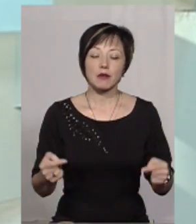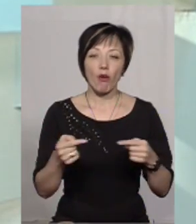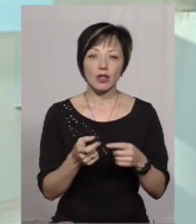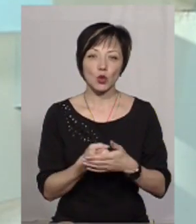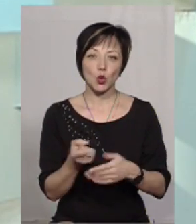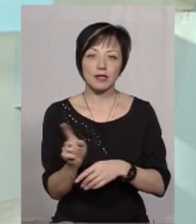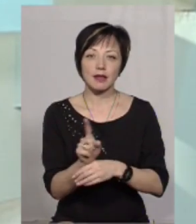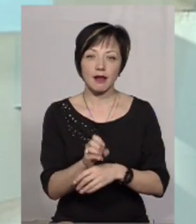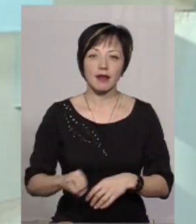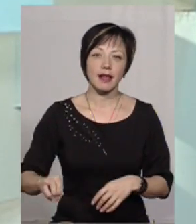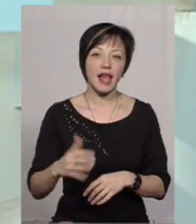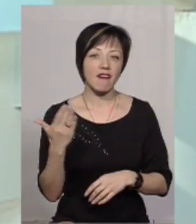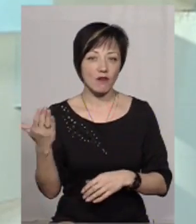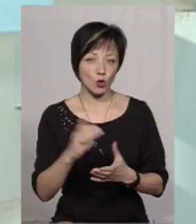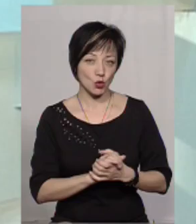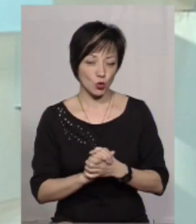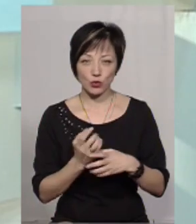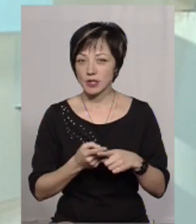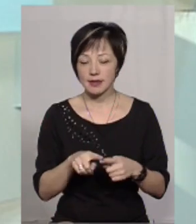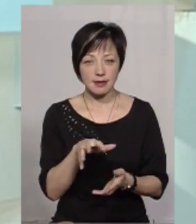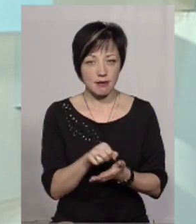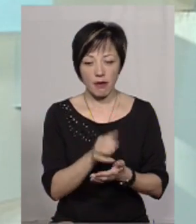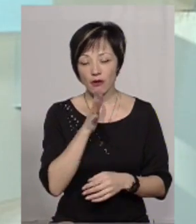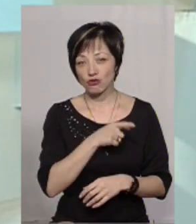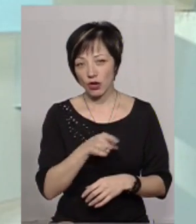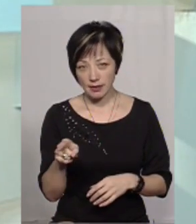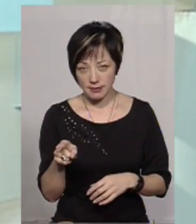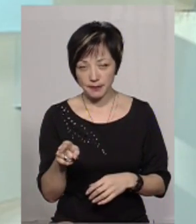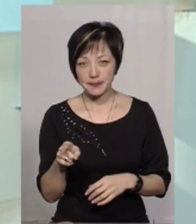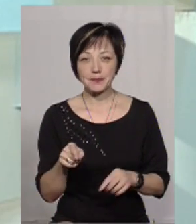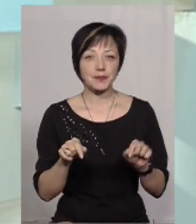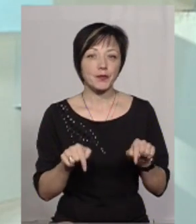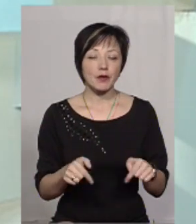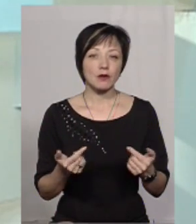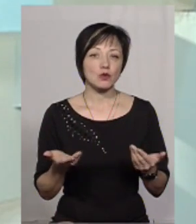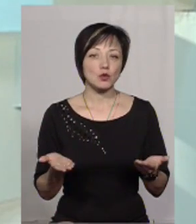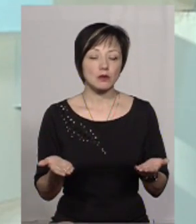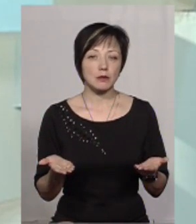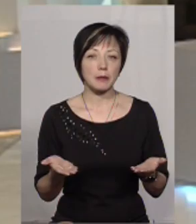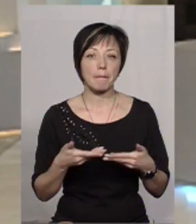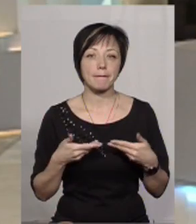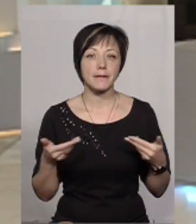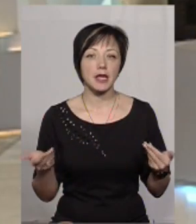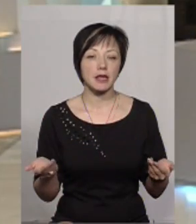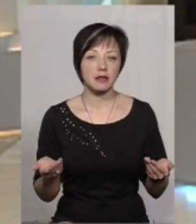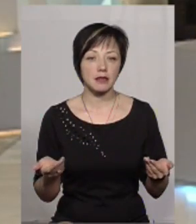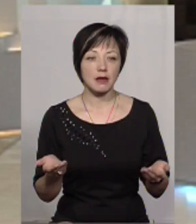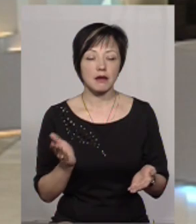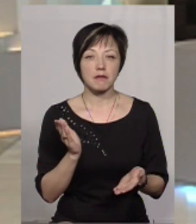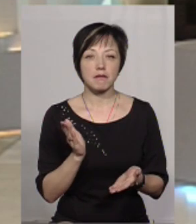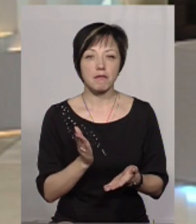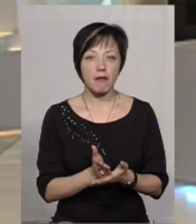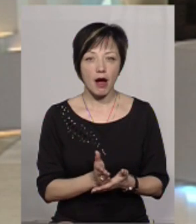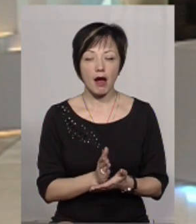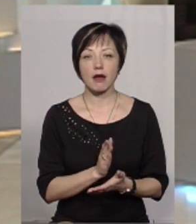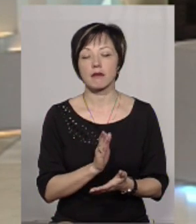до стандартів Європейського Союзу, це, очевидно, займає певний час. Тут ми, знаєте, маємо